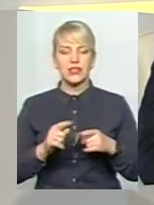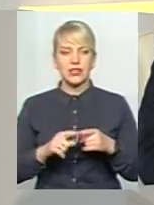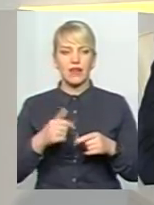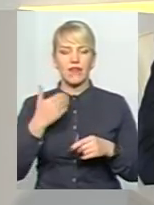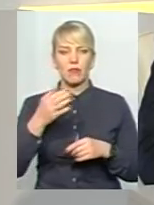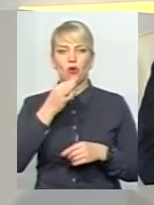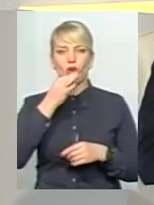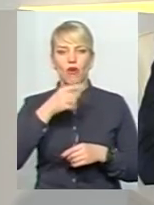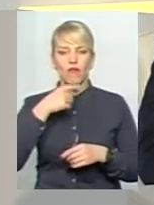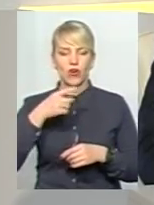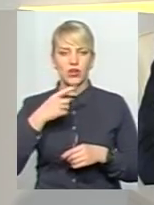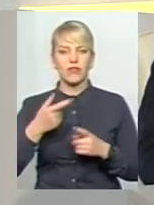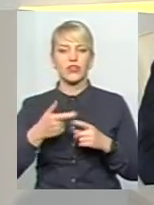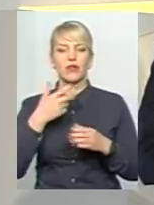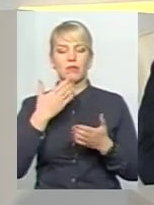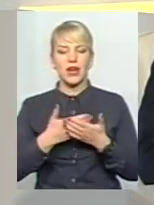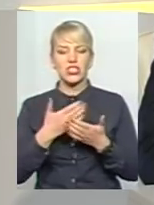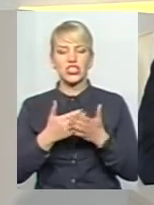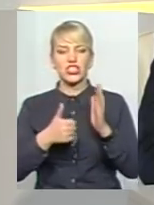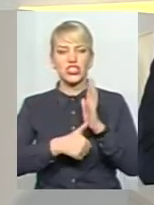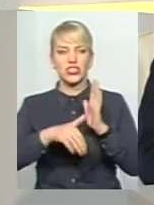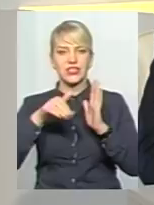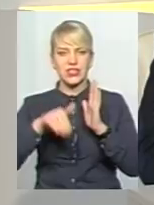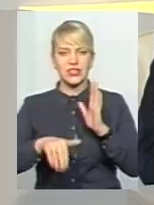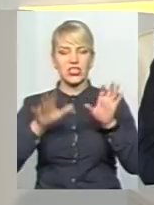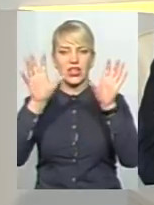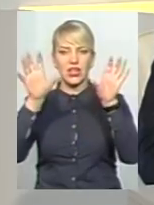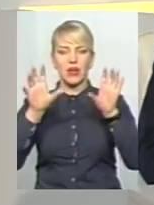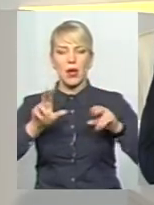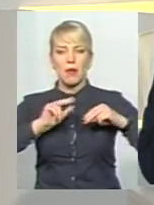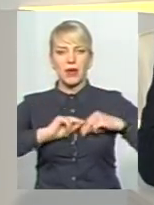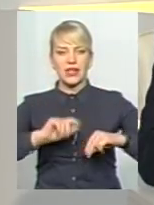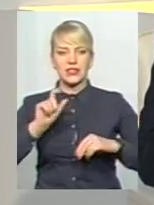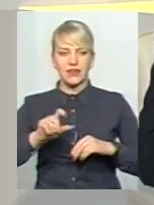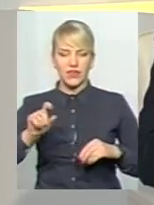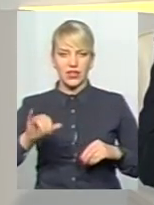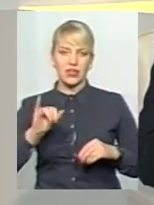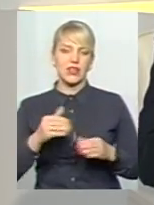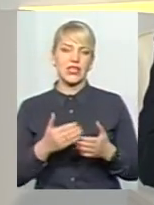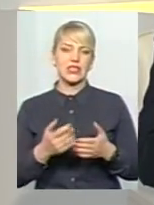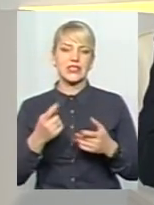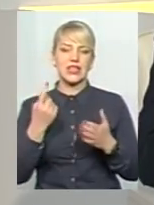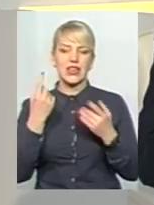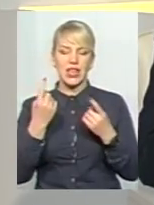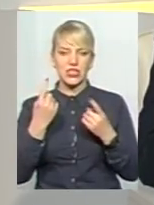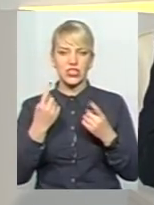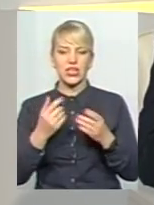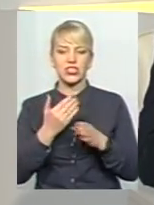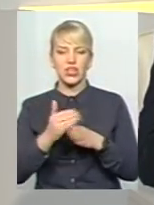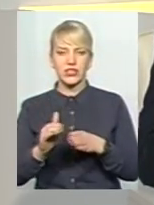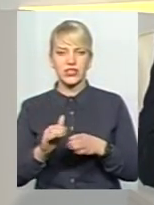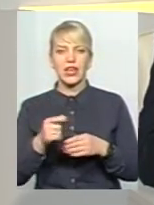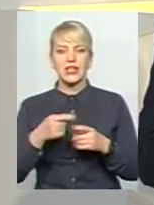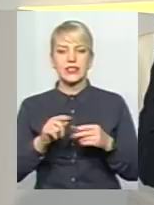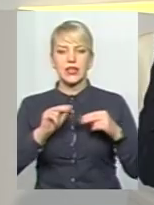говорив, говорив про майже понад 6 тисяч, точніше, легалізованих працівників. І значна частка з цикла реалізованих працівників – це